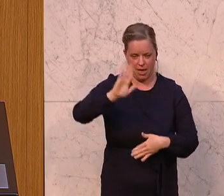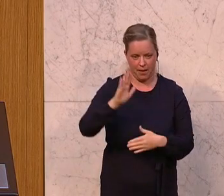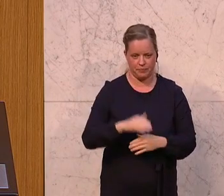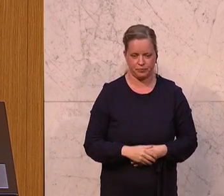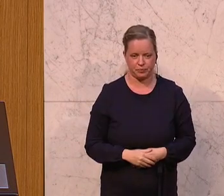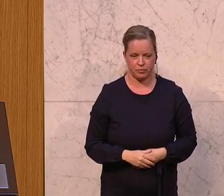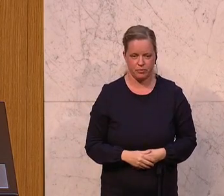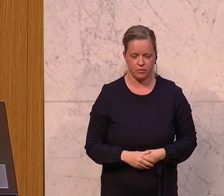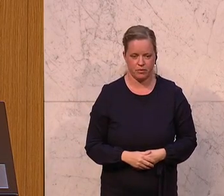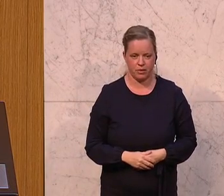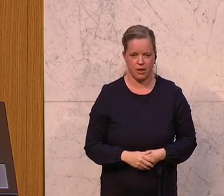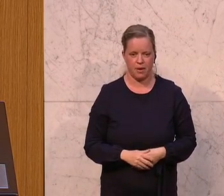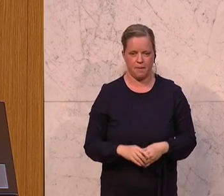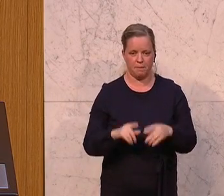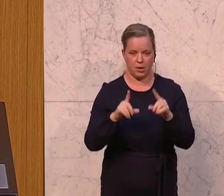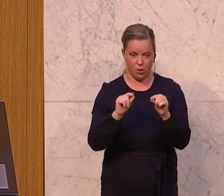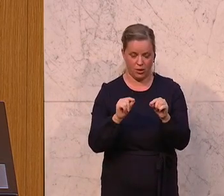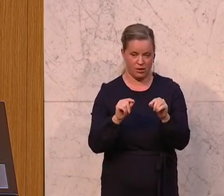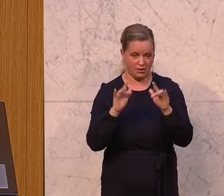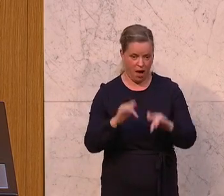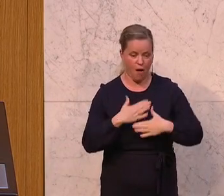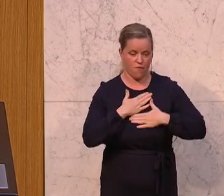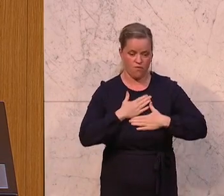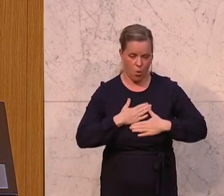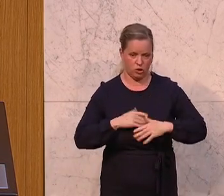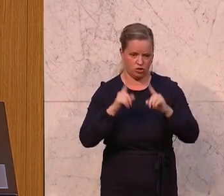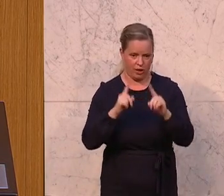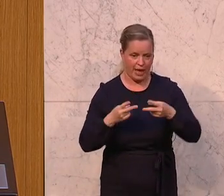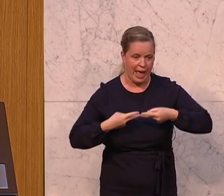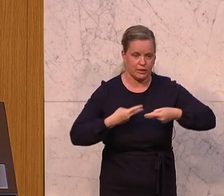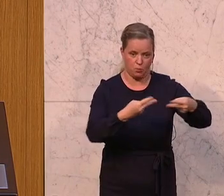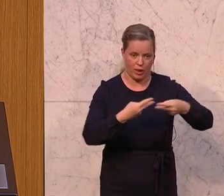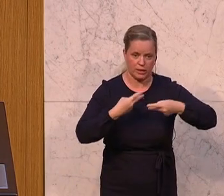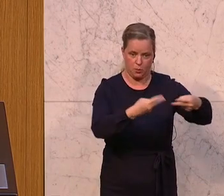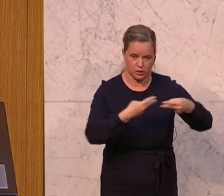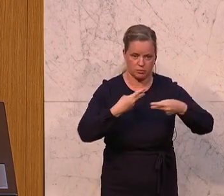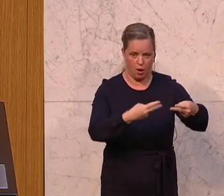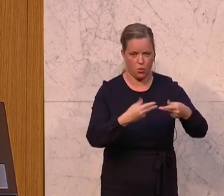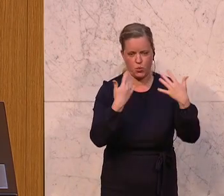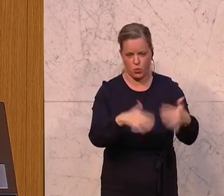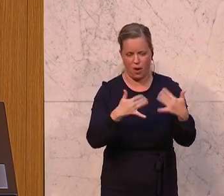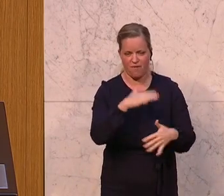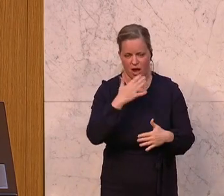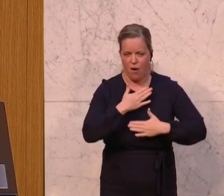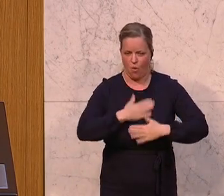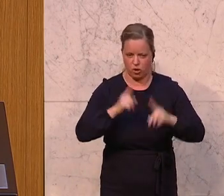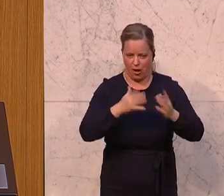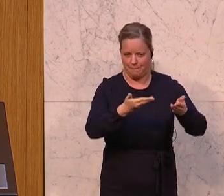betonen, was für eine, ich kann nur sagen, Wohlstand diese Exportbombe ist. 70 Prozent